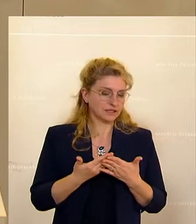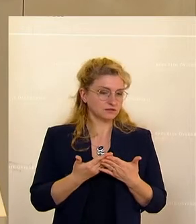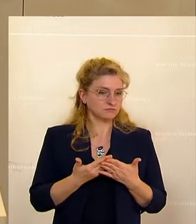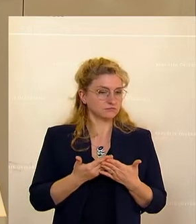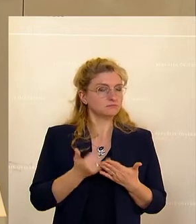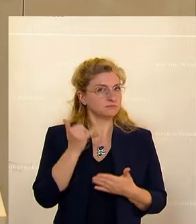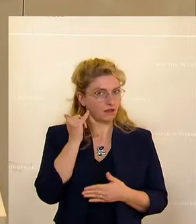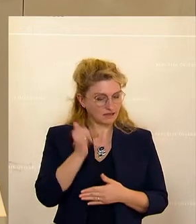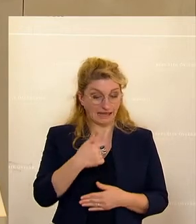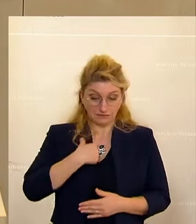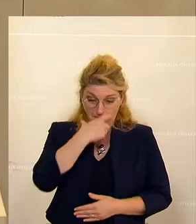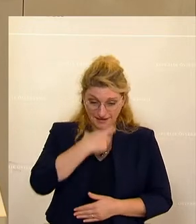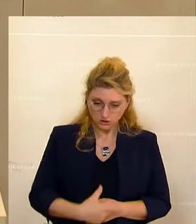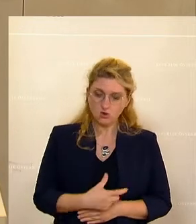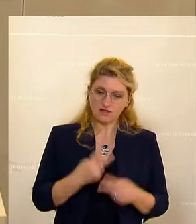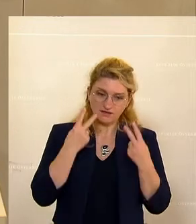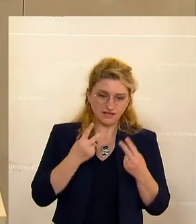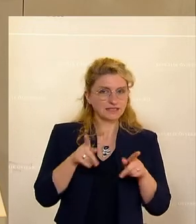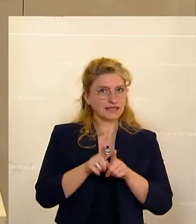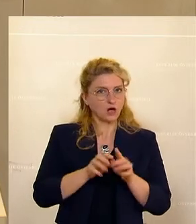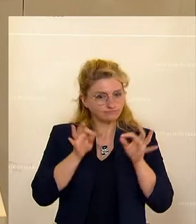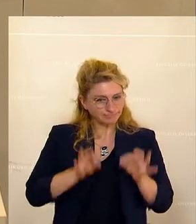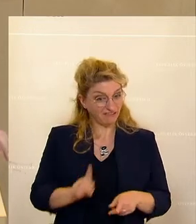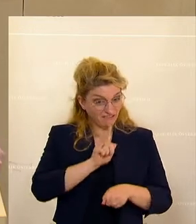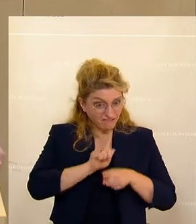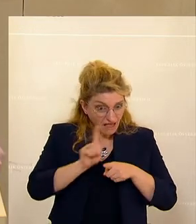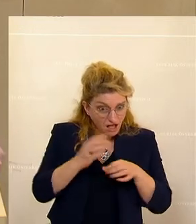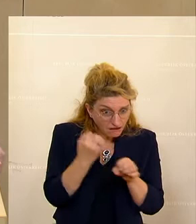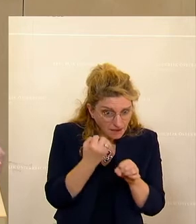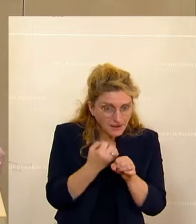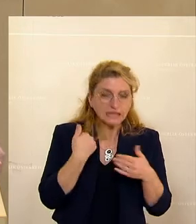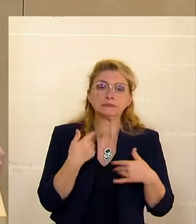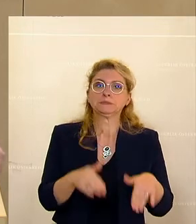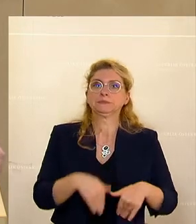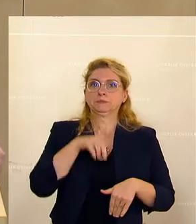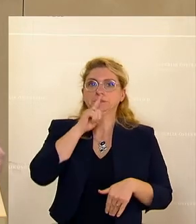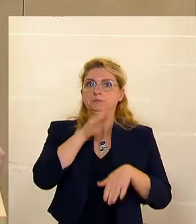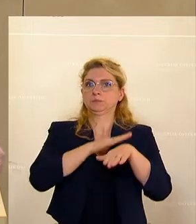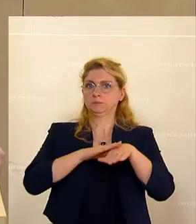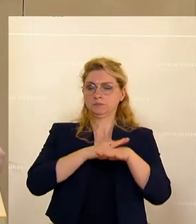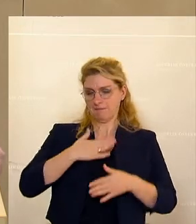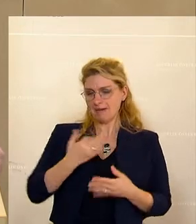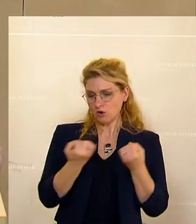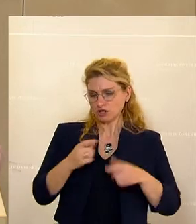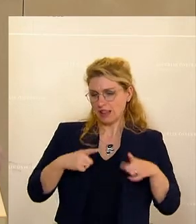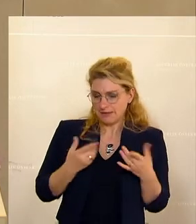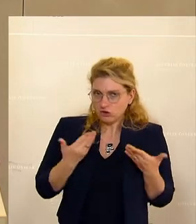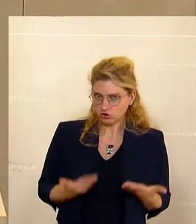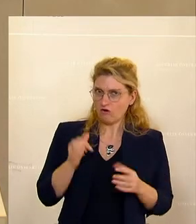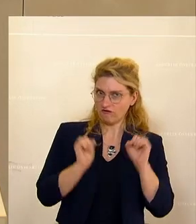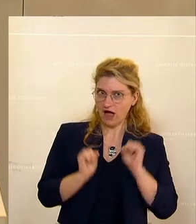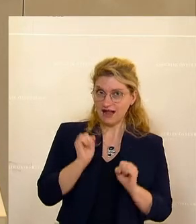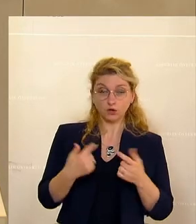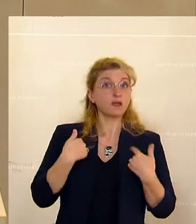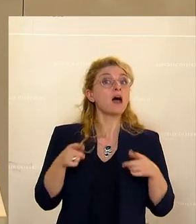ist mir persönlich wichtig und das möchte ich auch in meinem politischen Leben zur Hand haben. Das erwarte ich mir